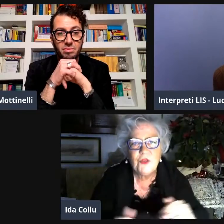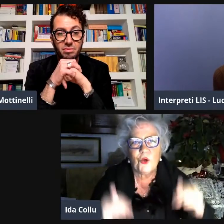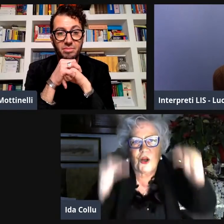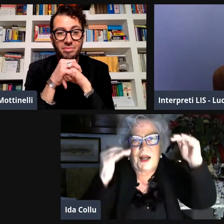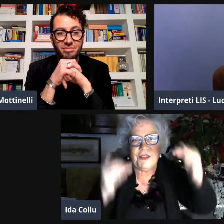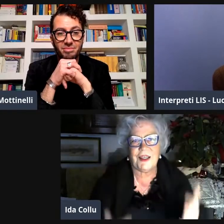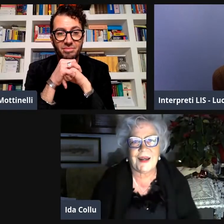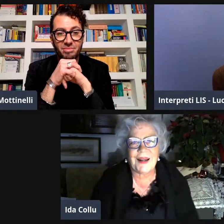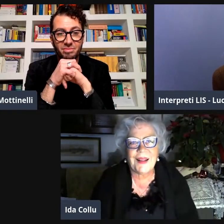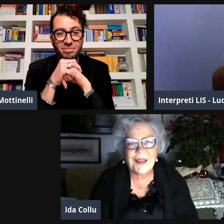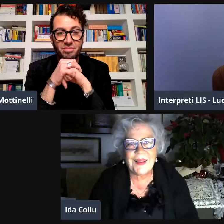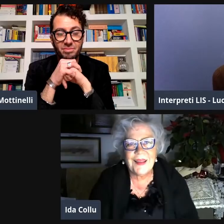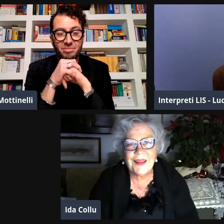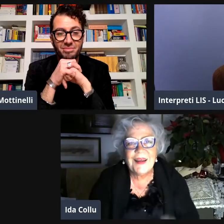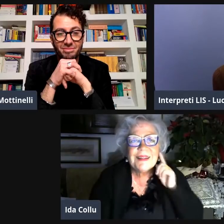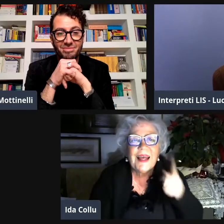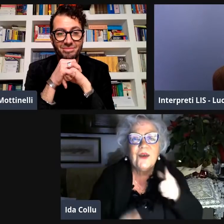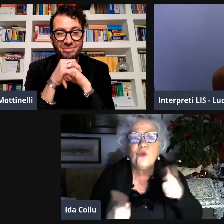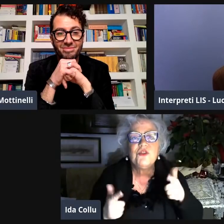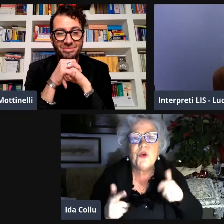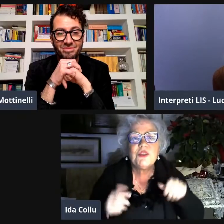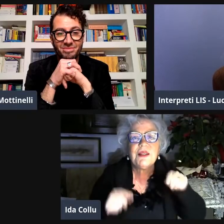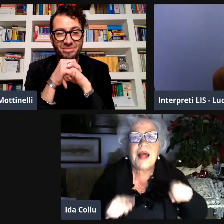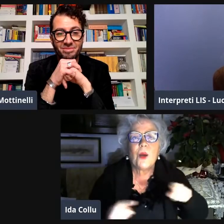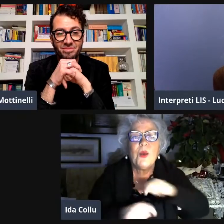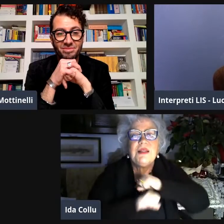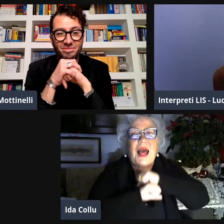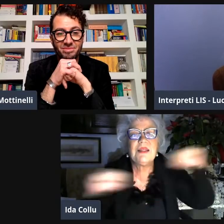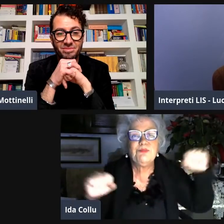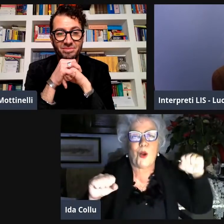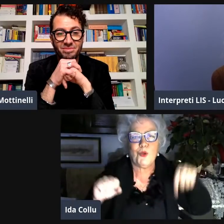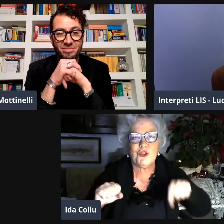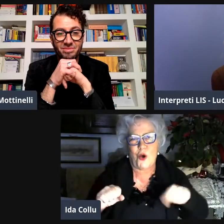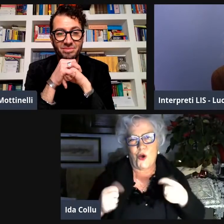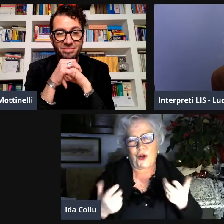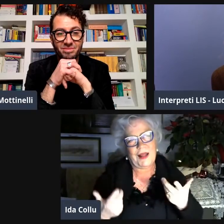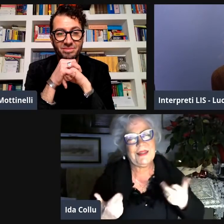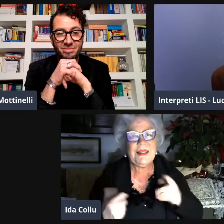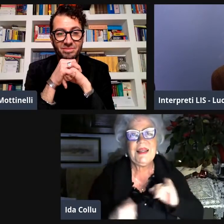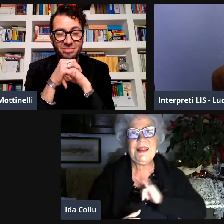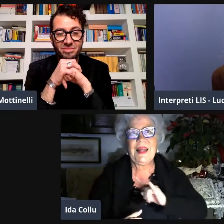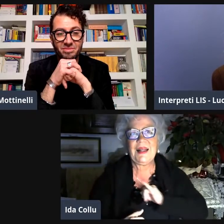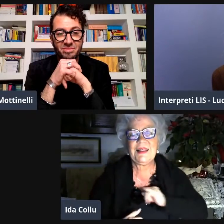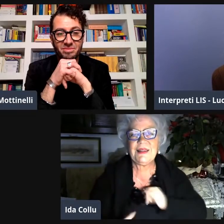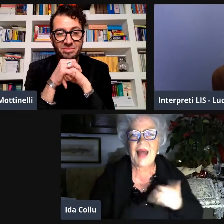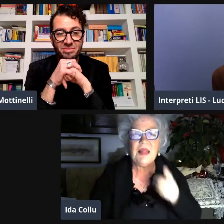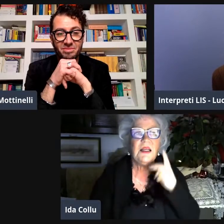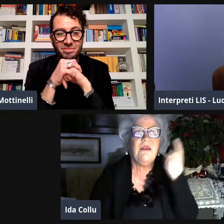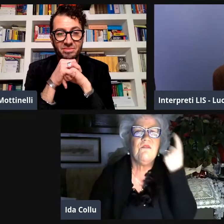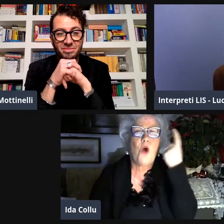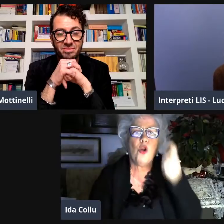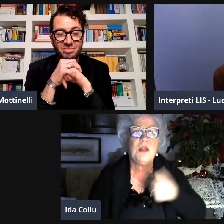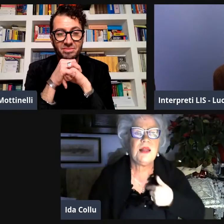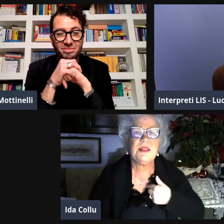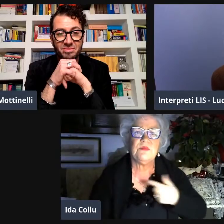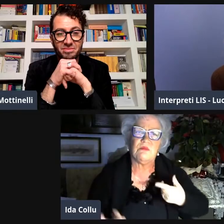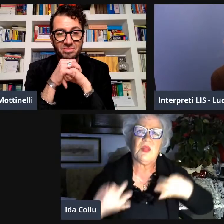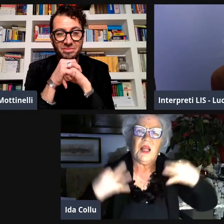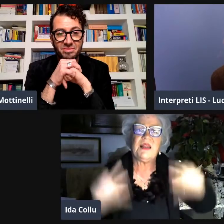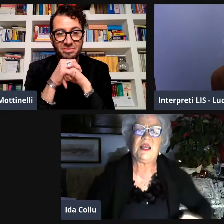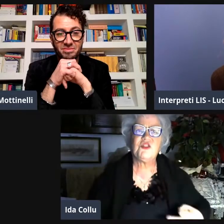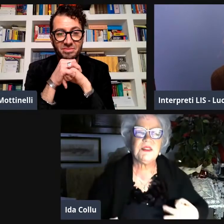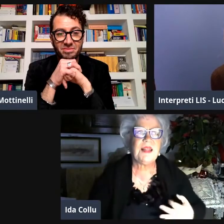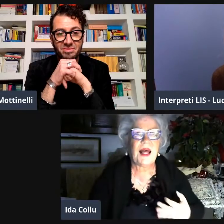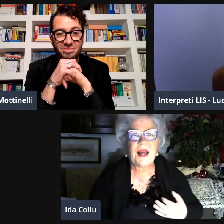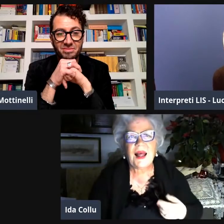esplode e cresce è lì che si fa un salto una crescita ed è lì che appunto c'è stata questa sorta di